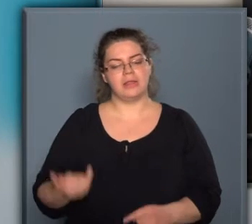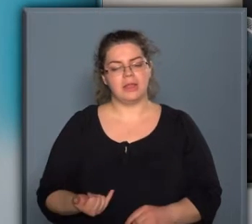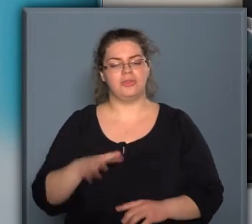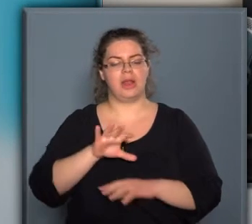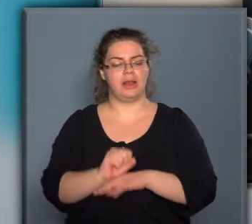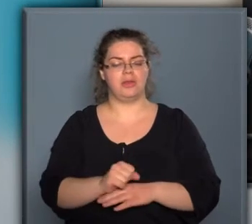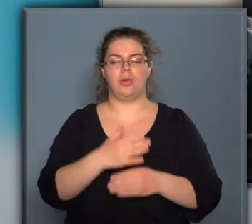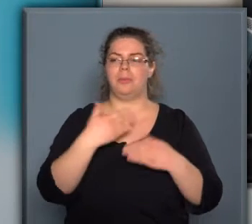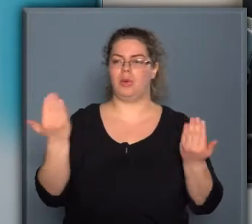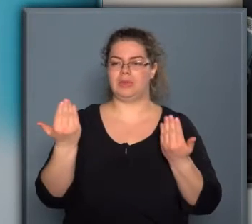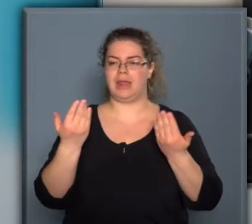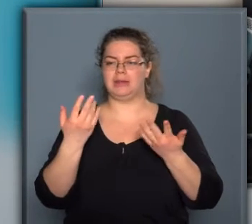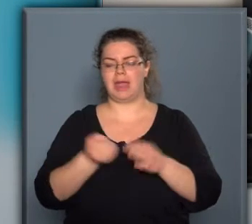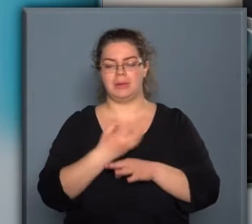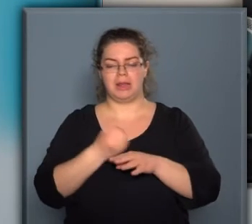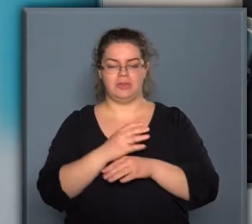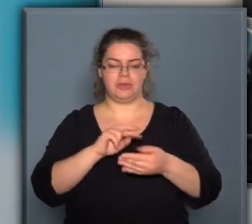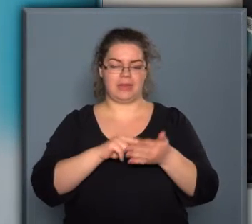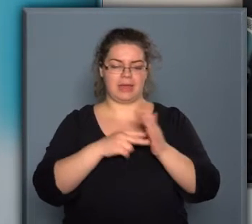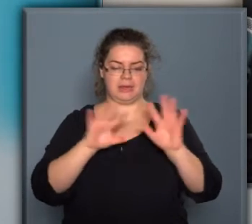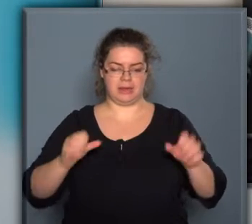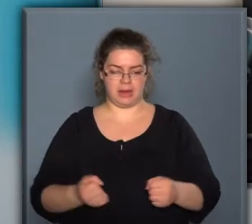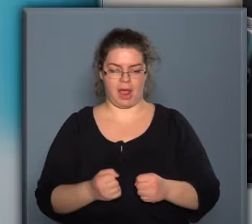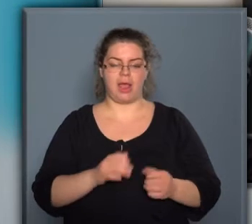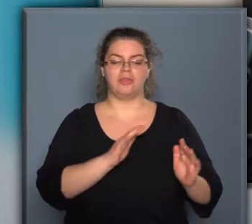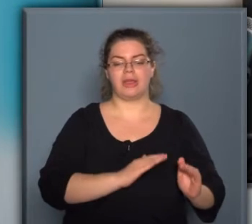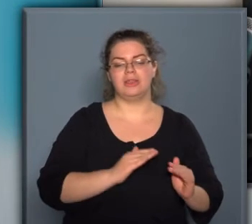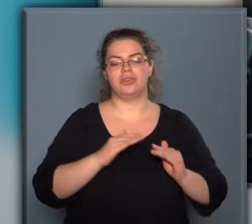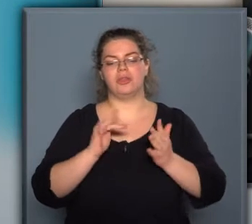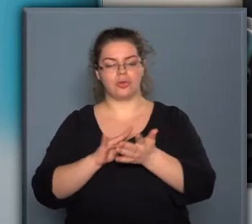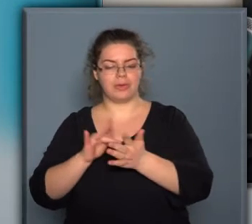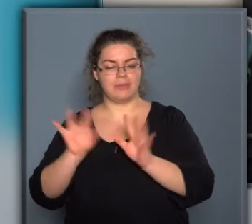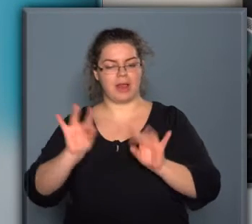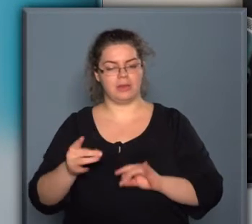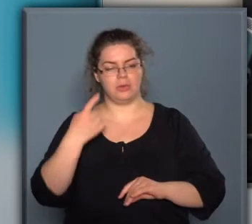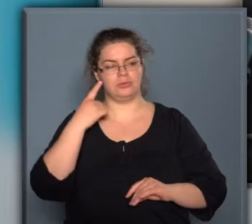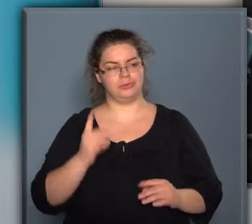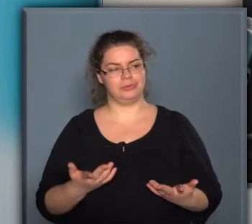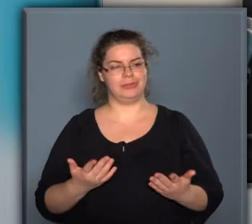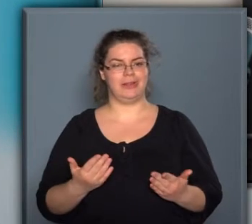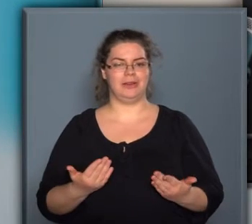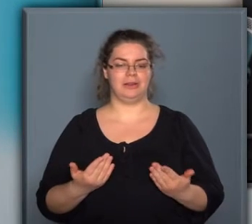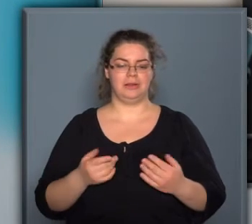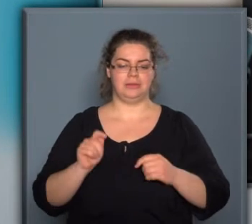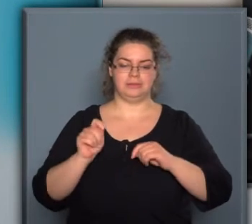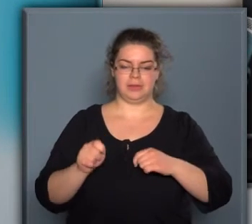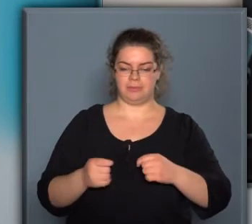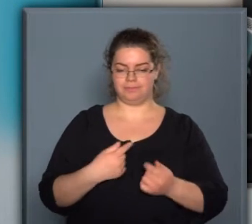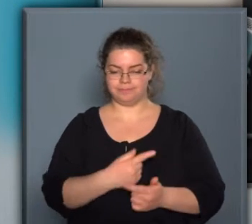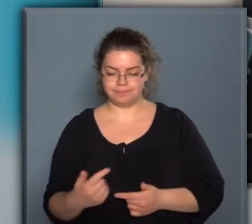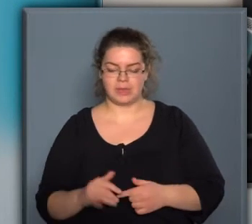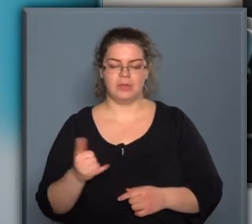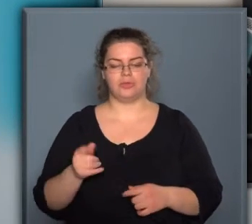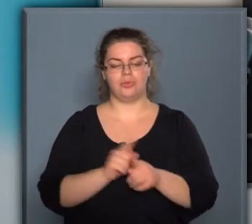termelési szerkezet jöjjön létre, és a kis- és középfállalatok magasabb hozzáadott értéket legyenek képesek képviselni.